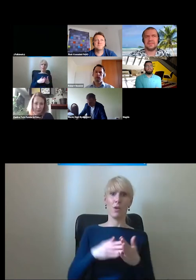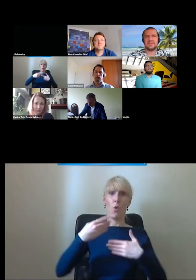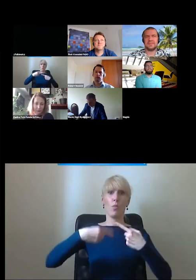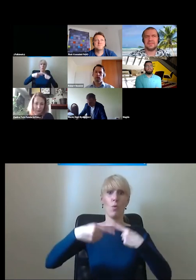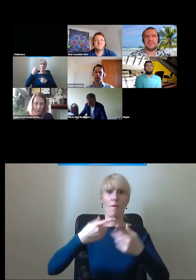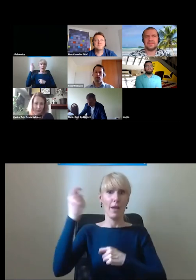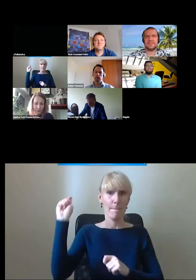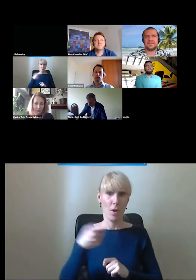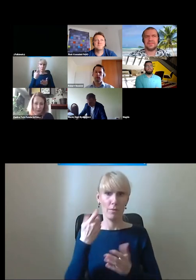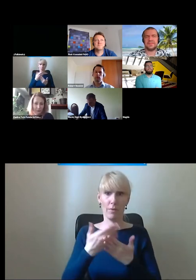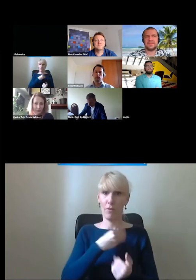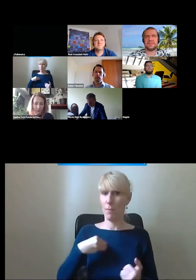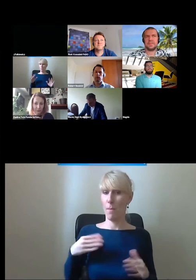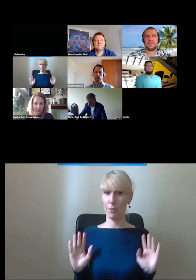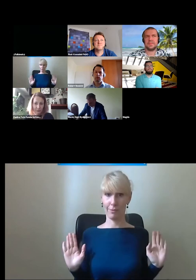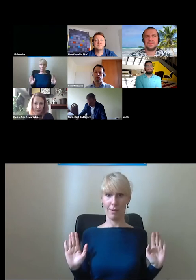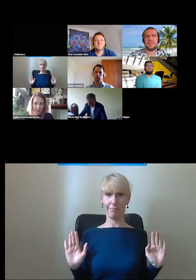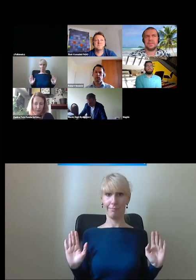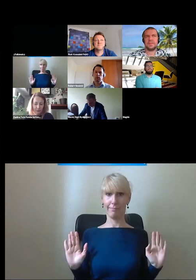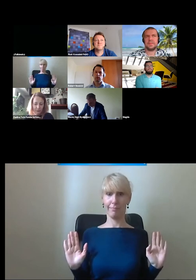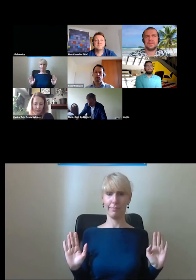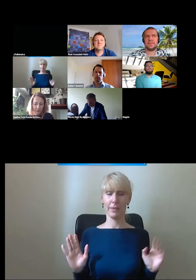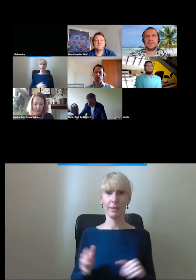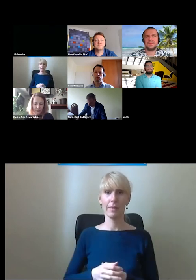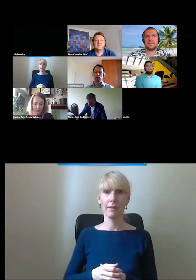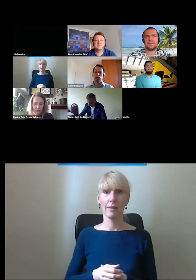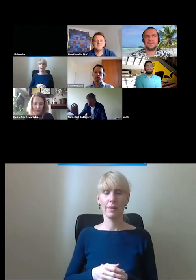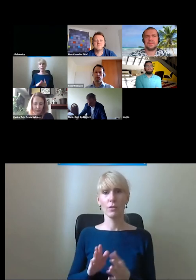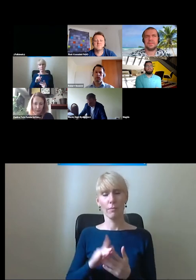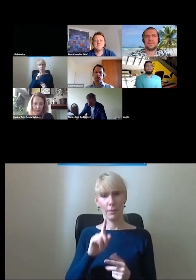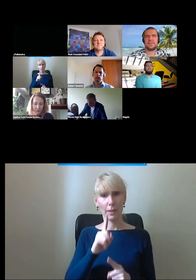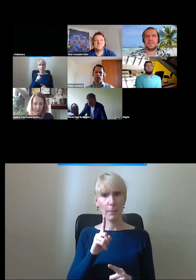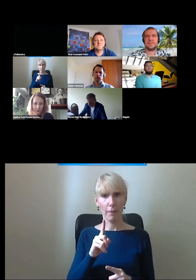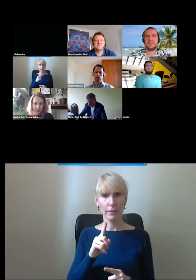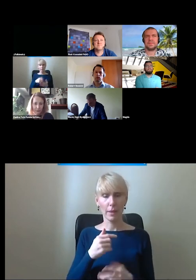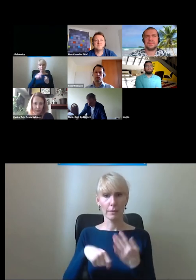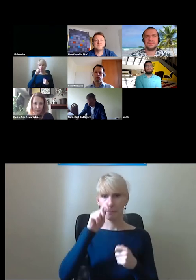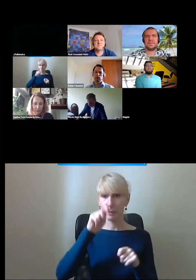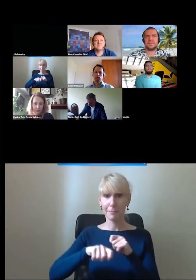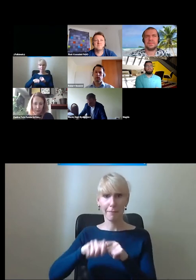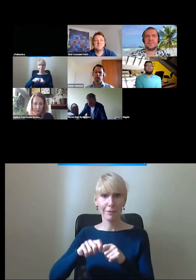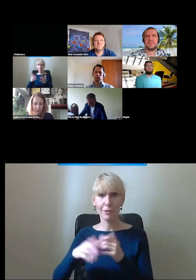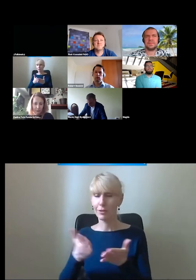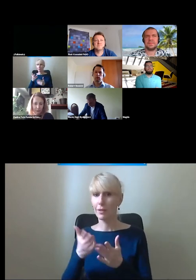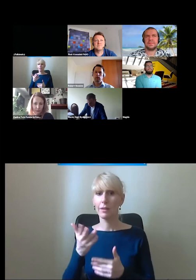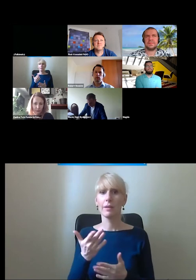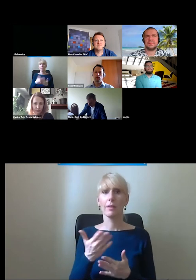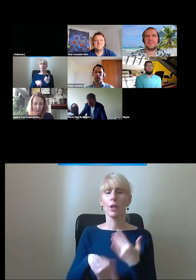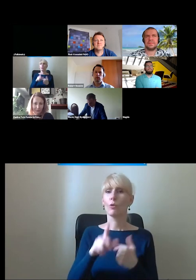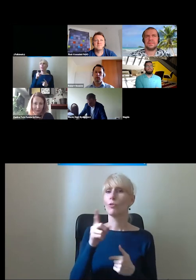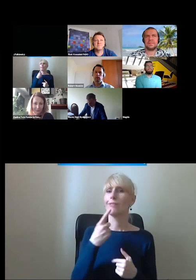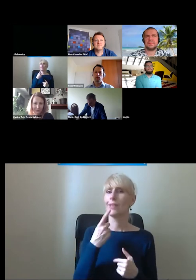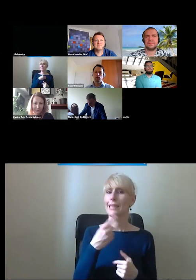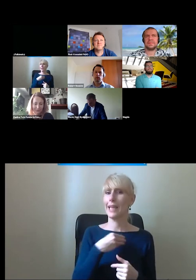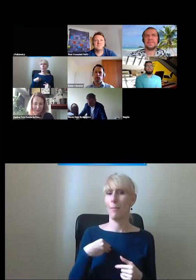swojej podróży po Polsce. Myślę, że gdybyście byli jeszcze bardziej złośliwi, to moglibyście sprawdzić, na ile pasażer, który nie zna języka polskiego,